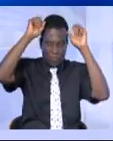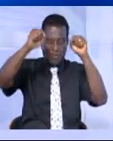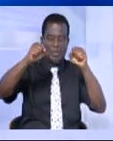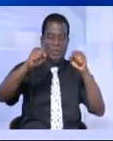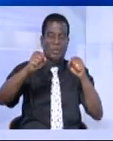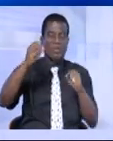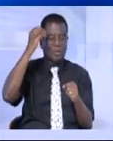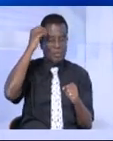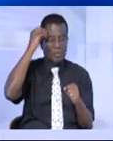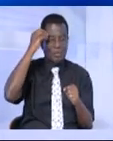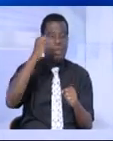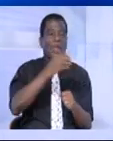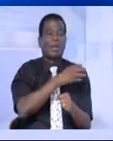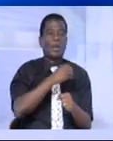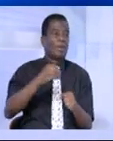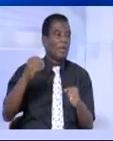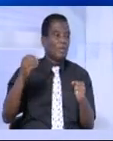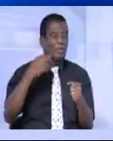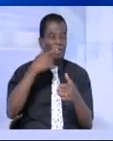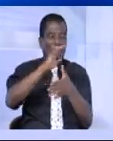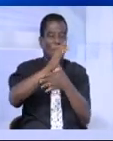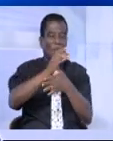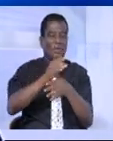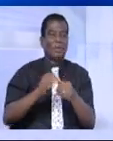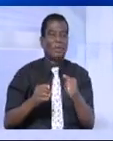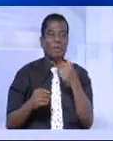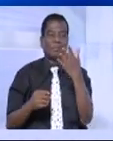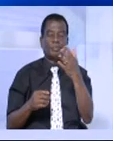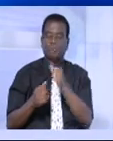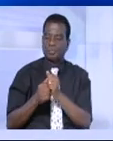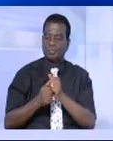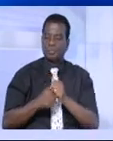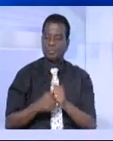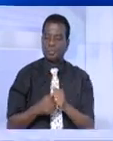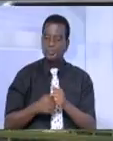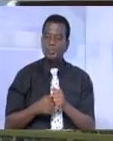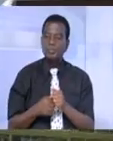militaires à Moussou avant de se rendre à Grand Bassam. Les temps forts avec Abou Sanogo.